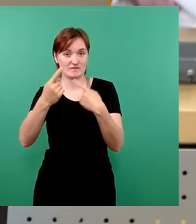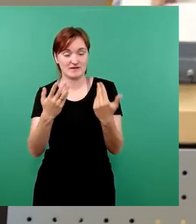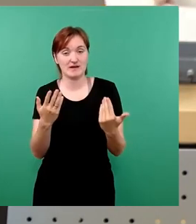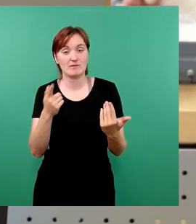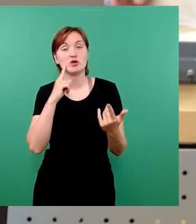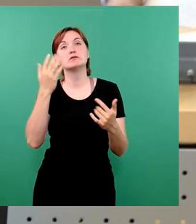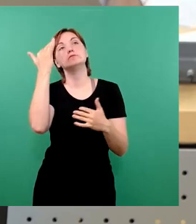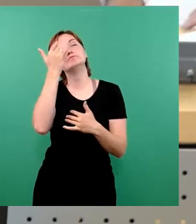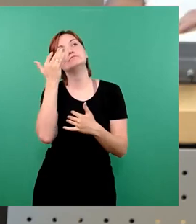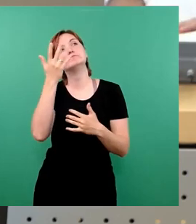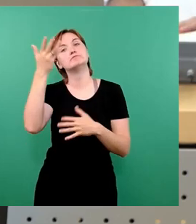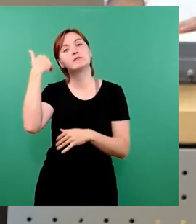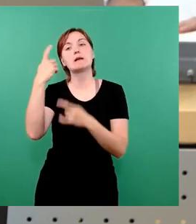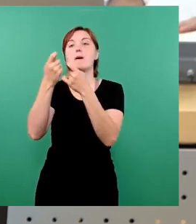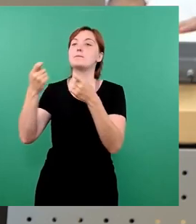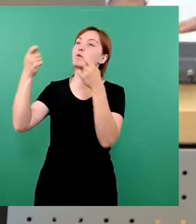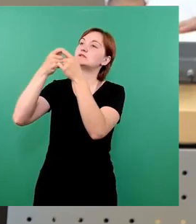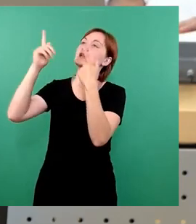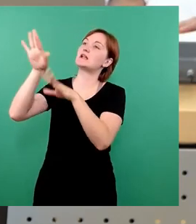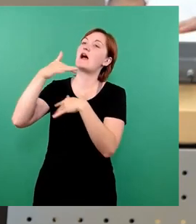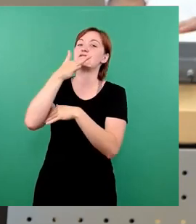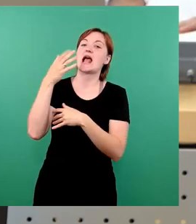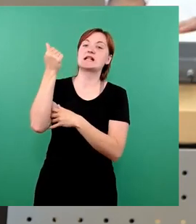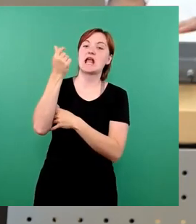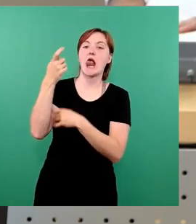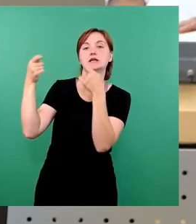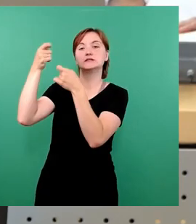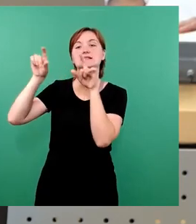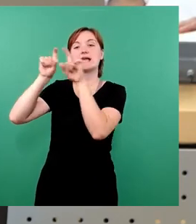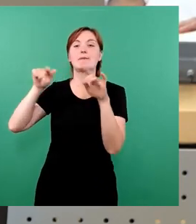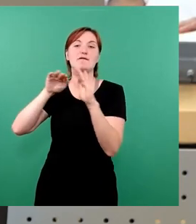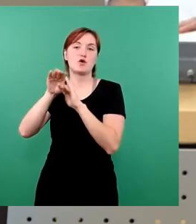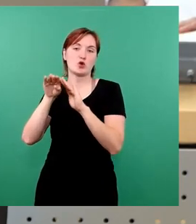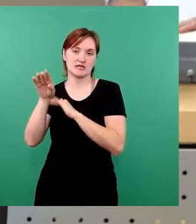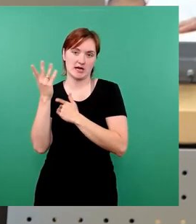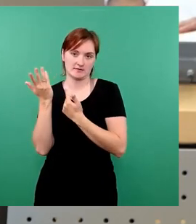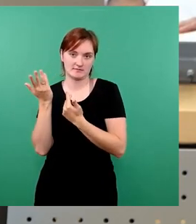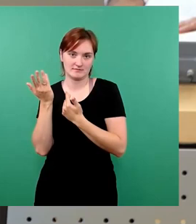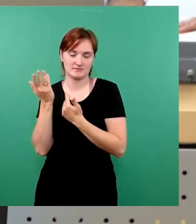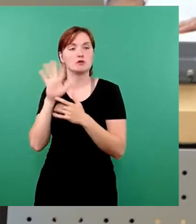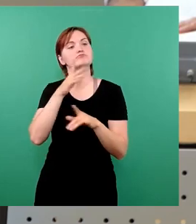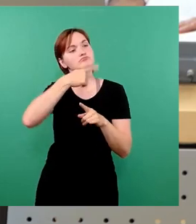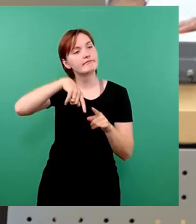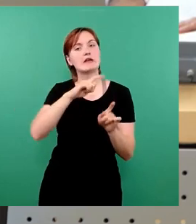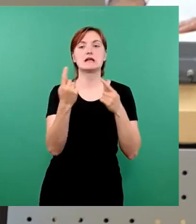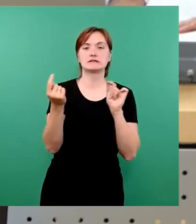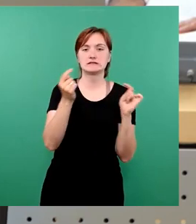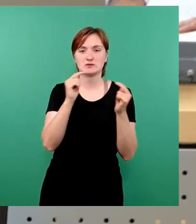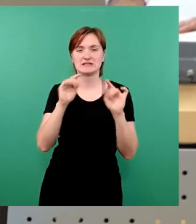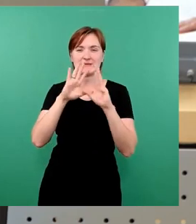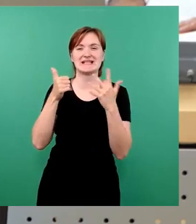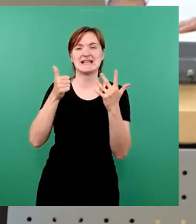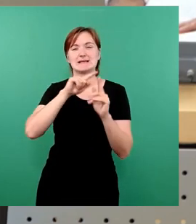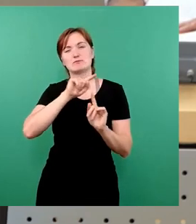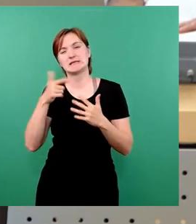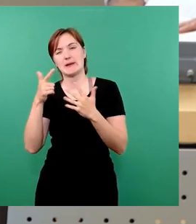große Pakete im Bund geschnürt, was das Thema Asyl angeht. Wir haben es darüber diskutiert, davon kamen 6 bis 7 Millionen